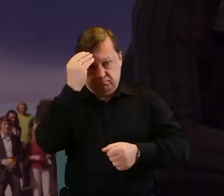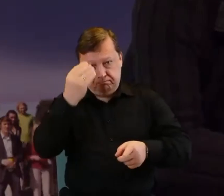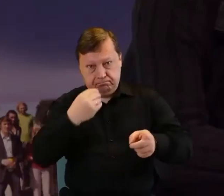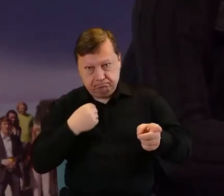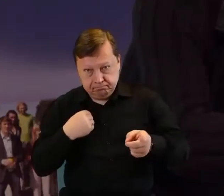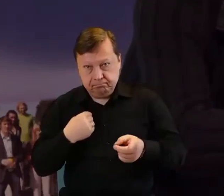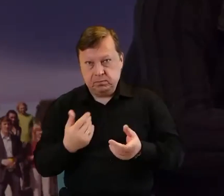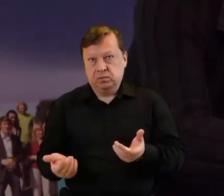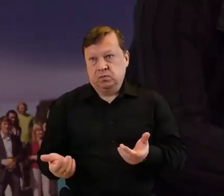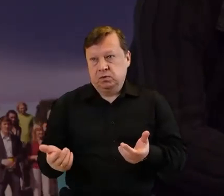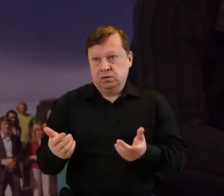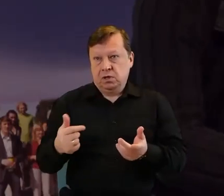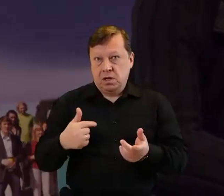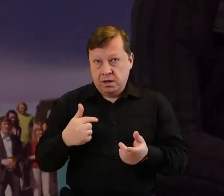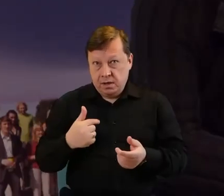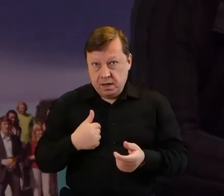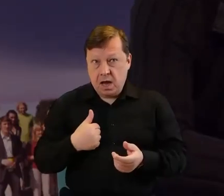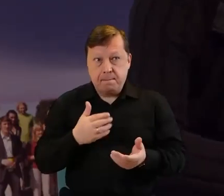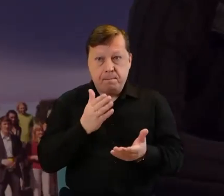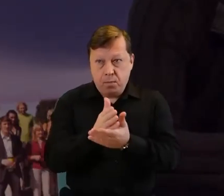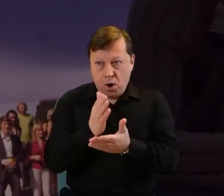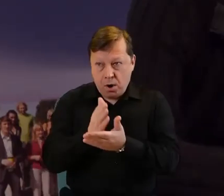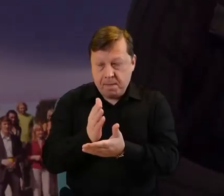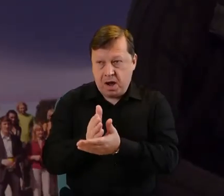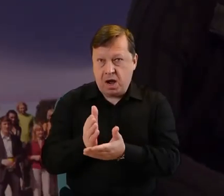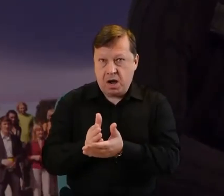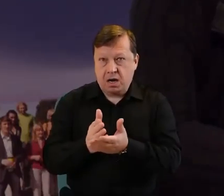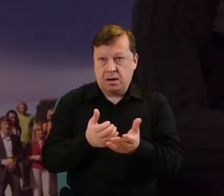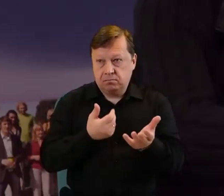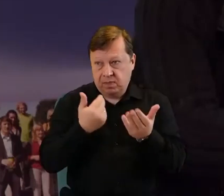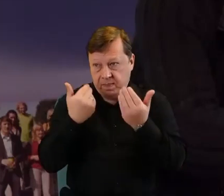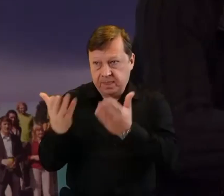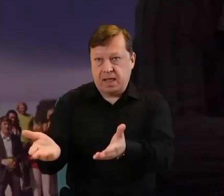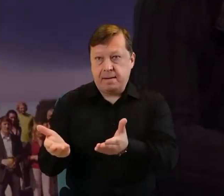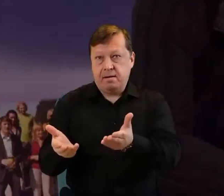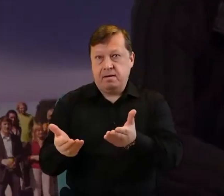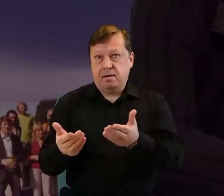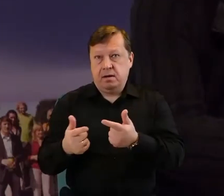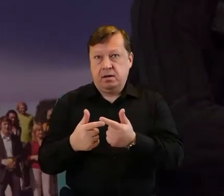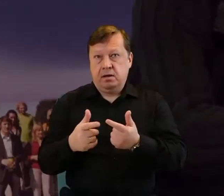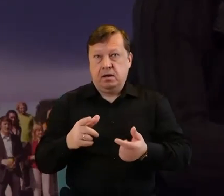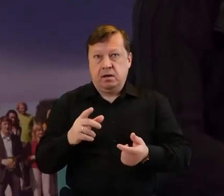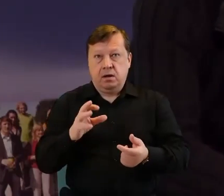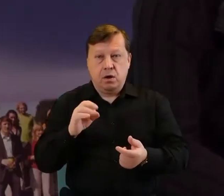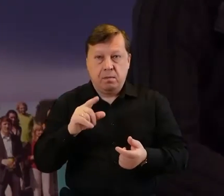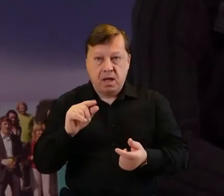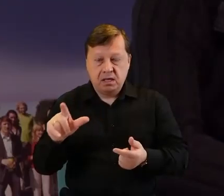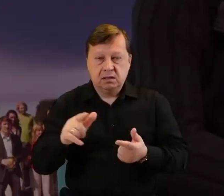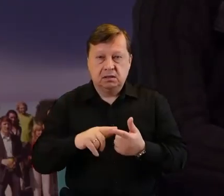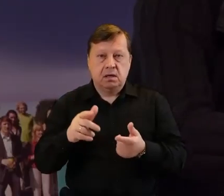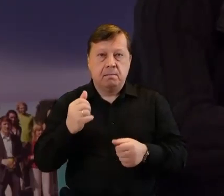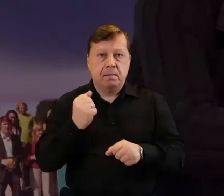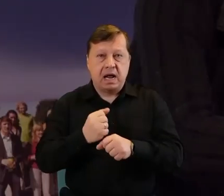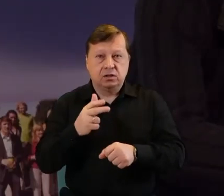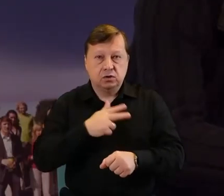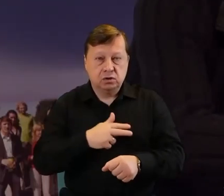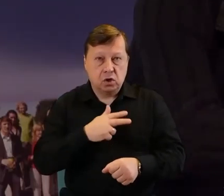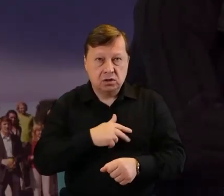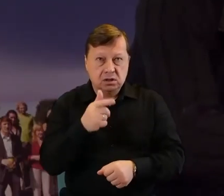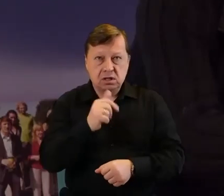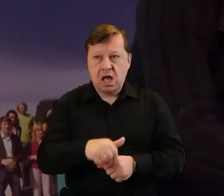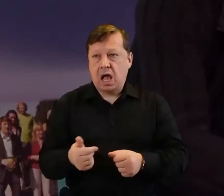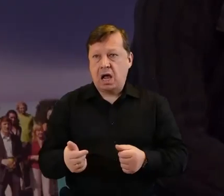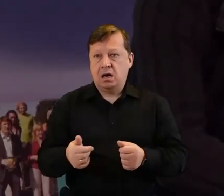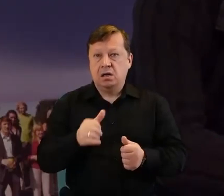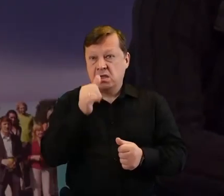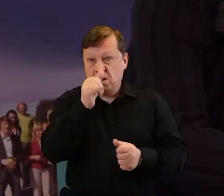i my jesteśmy takim narzędziem, który pomaga tą pomoc nieść. Do nas się zwracają ludzie z OPS-u, pracownicy socjalni, wskazując, że pewnych rzeczy nie są